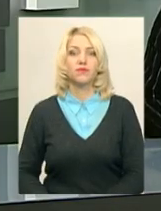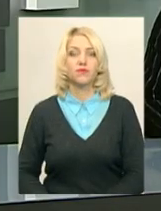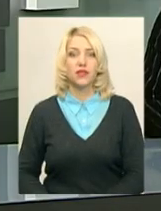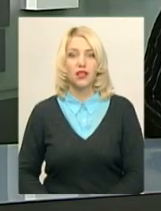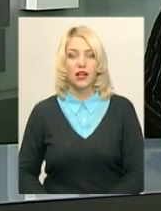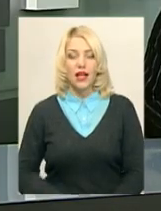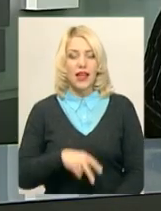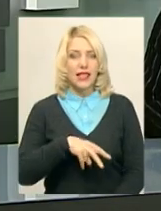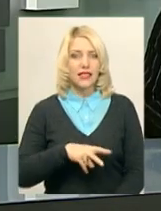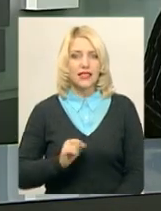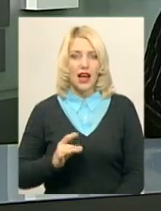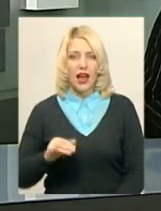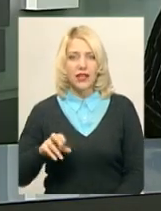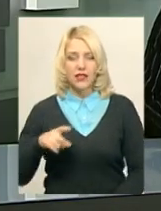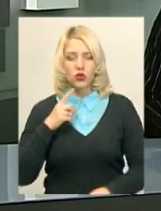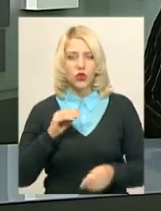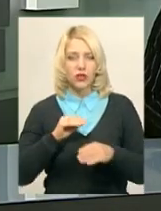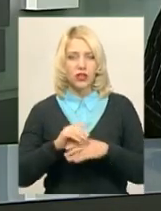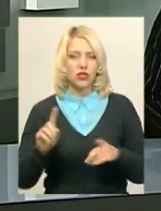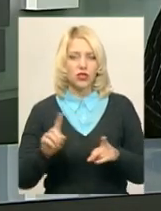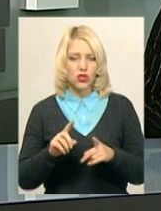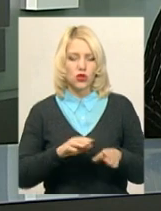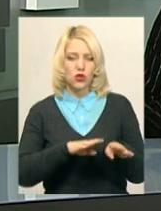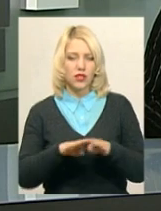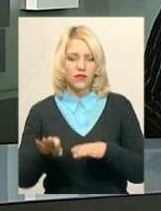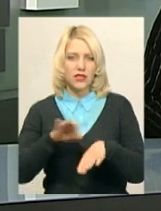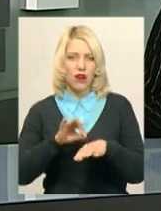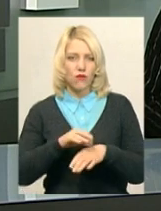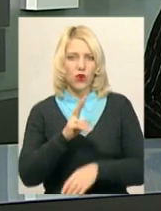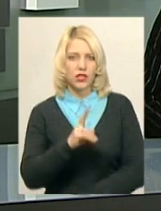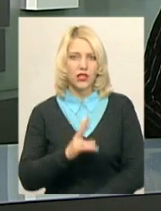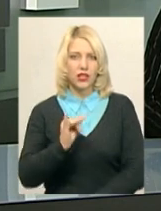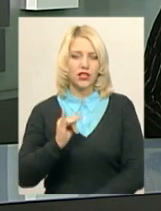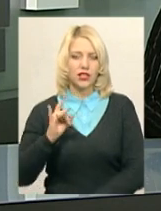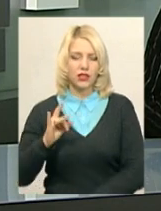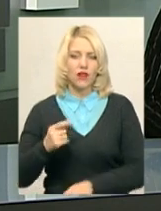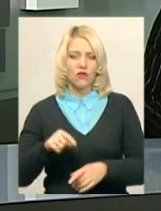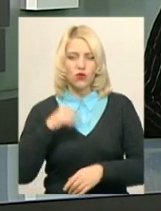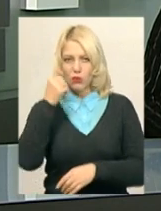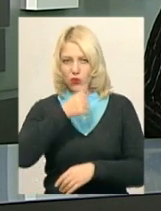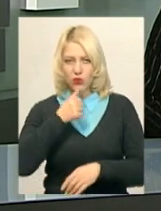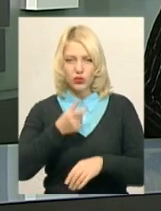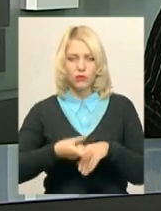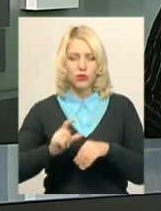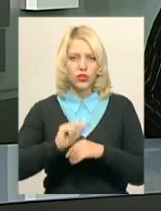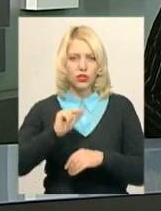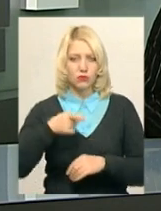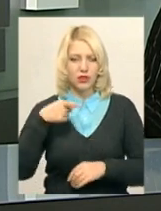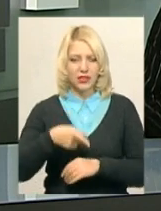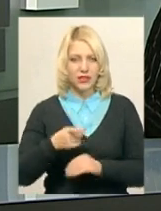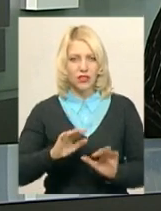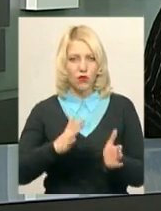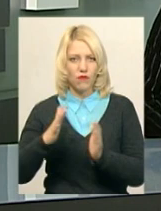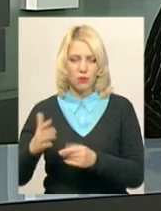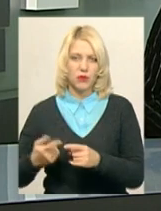Лариса Калінер додає, рівень захворюваності на Кір цьогоріч на Хмельниччині перетнув поздні. За її